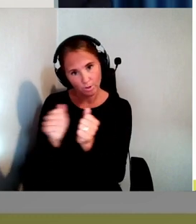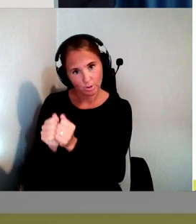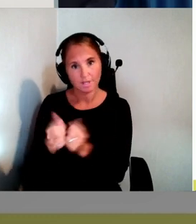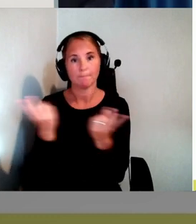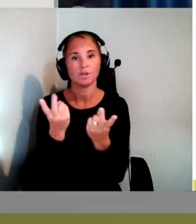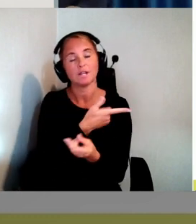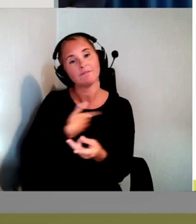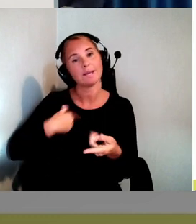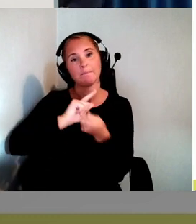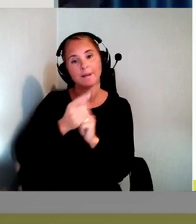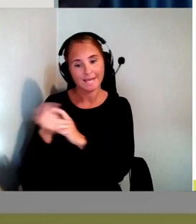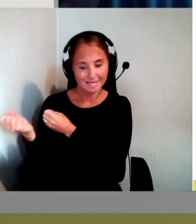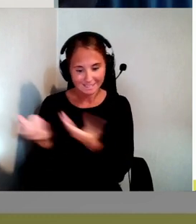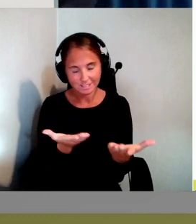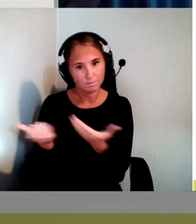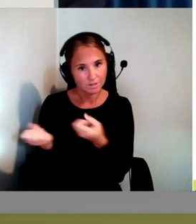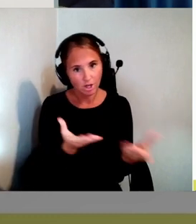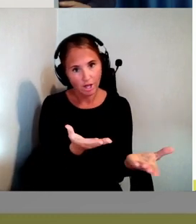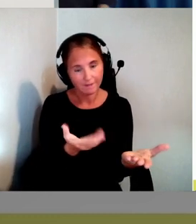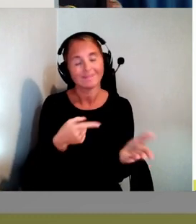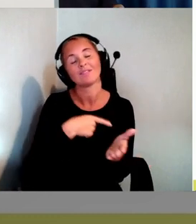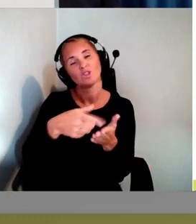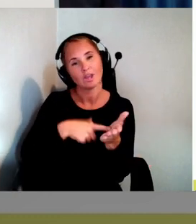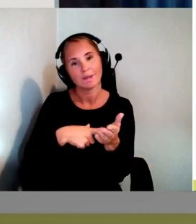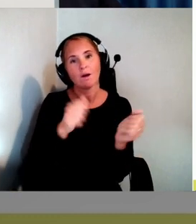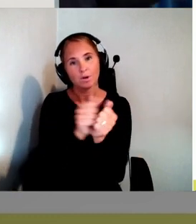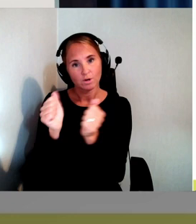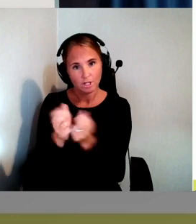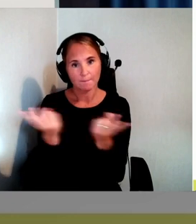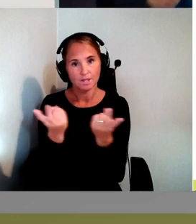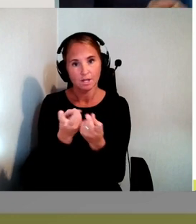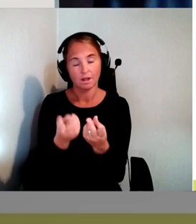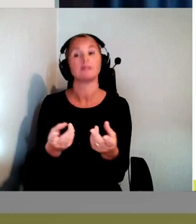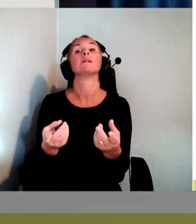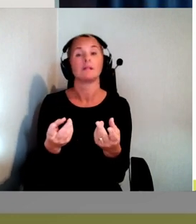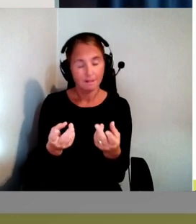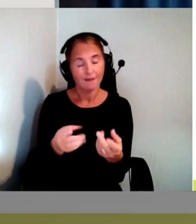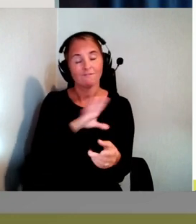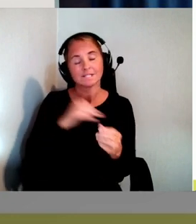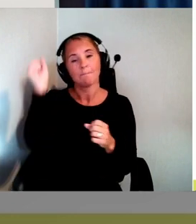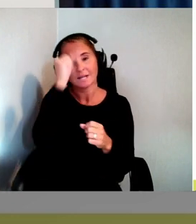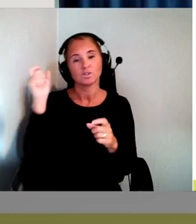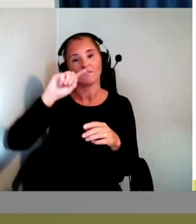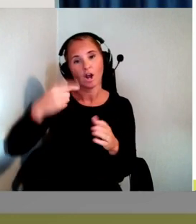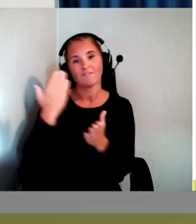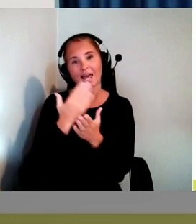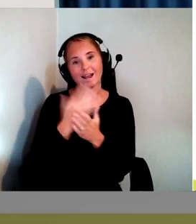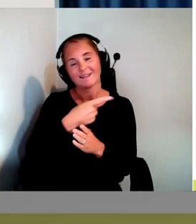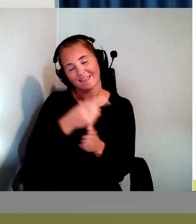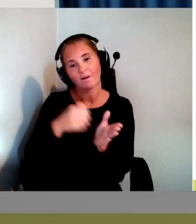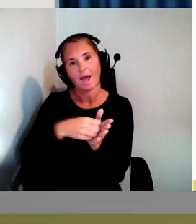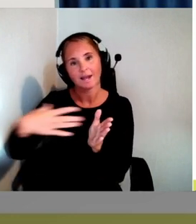distributörer av den typen av produkter. Och då faller en massa krav på oss av det skälet. Stödtjänster, det handlar om